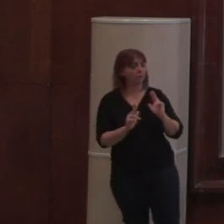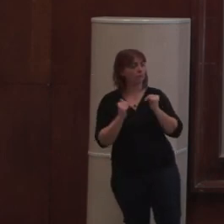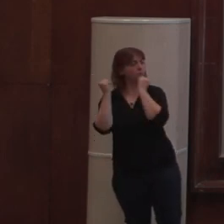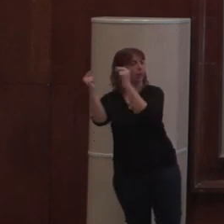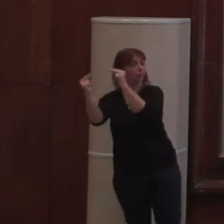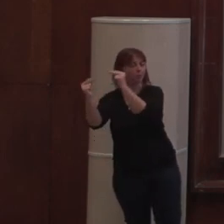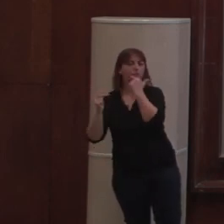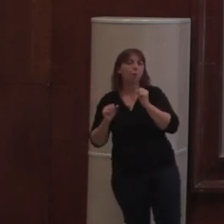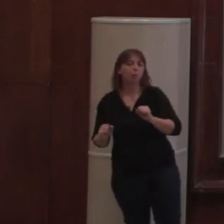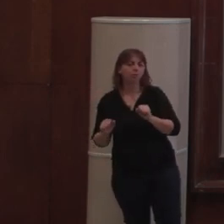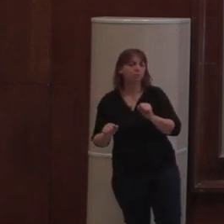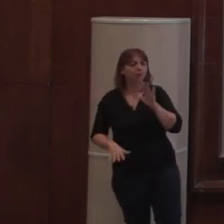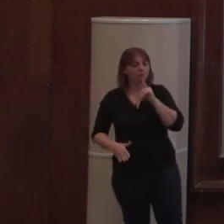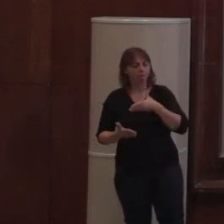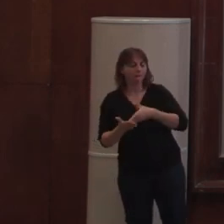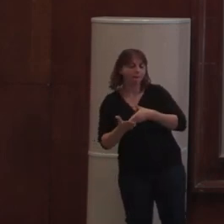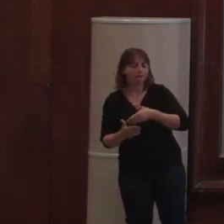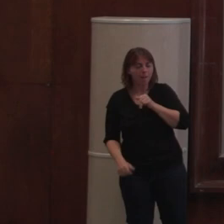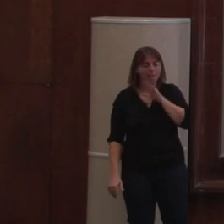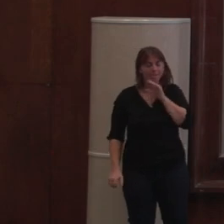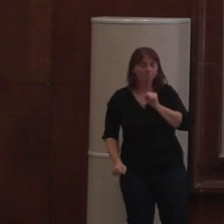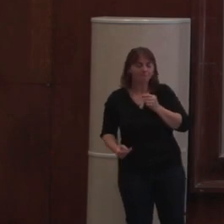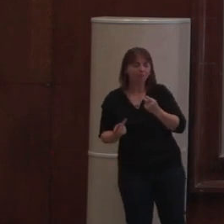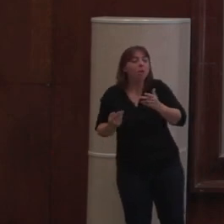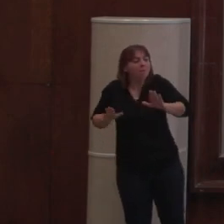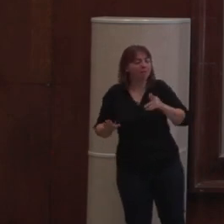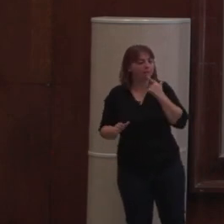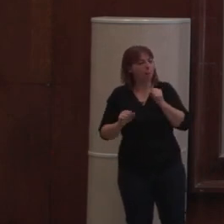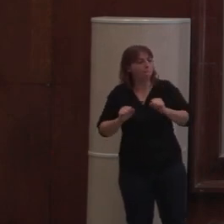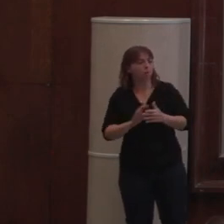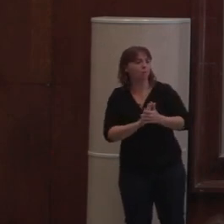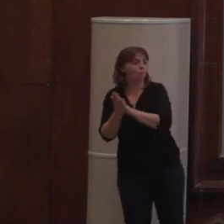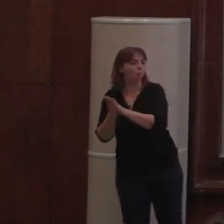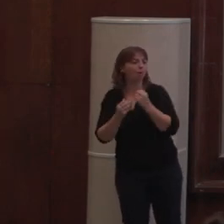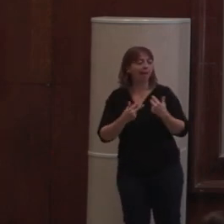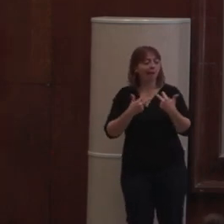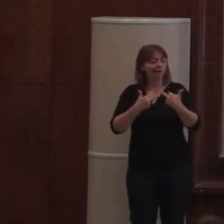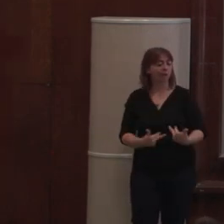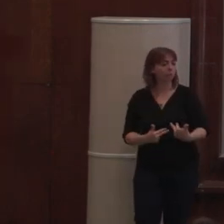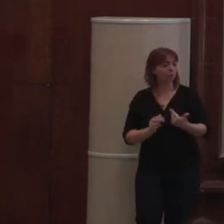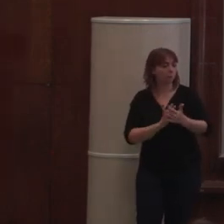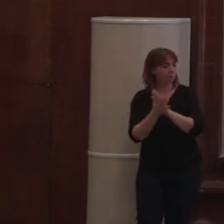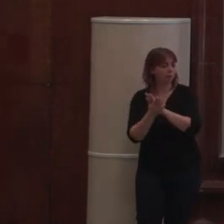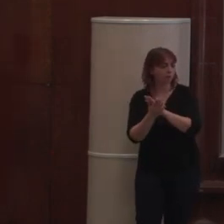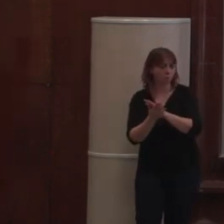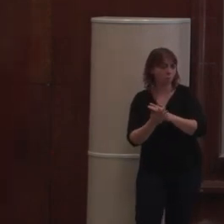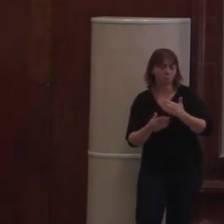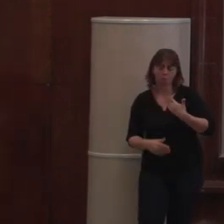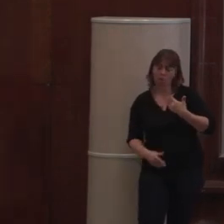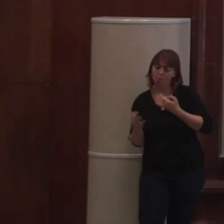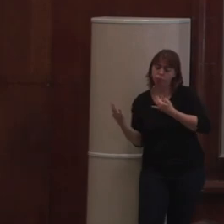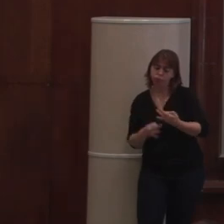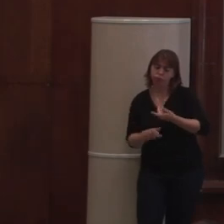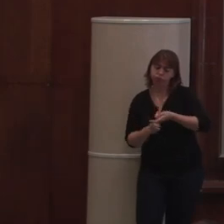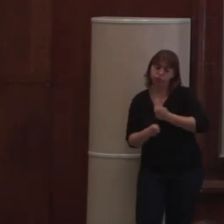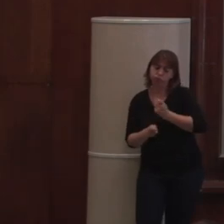sans douleur, mais c'est possible. On maintient la compatibilité. Donc nos scripts de migration sont toujours dans nos batteries de test, etc. Et un site de base tout simple,